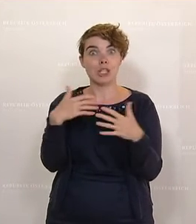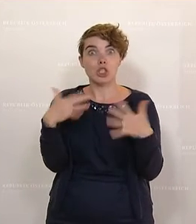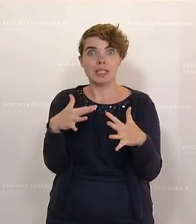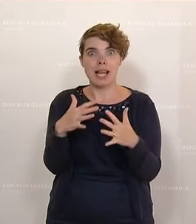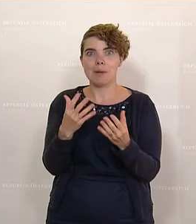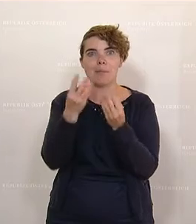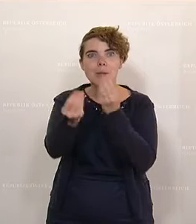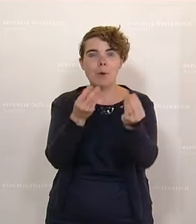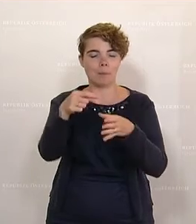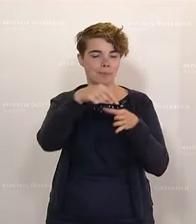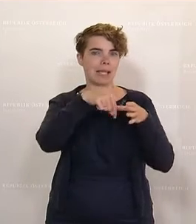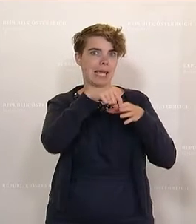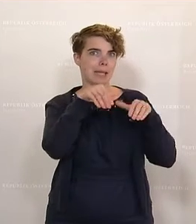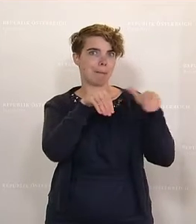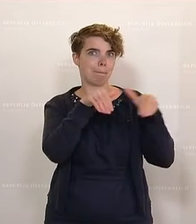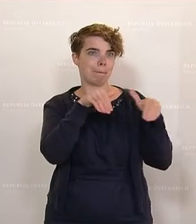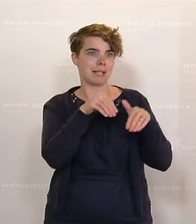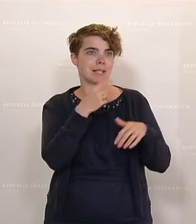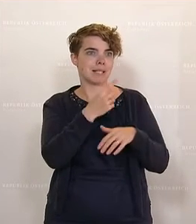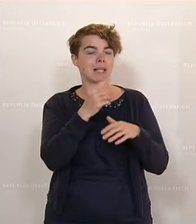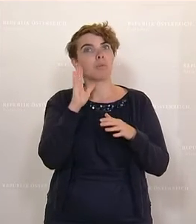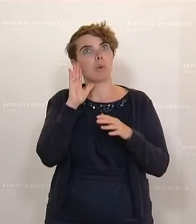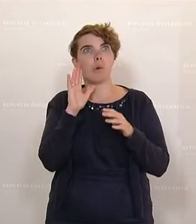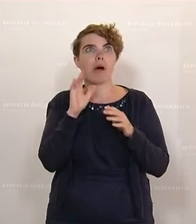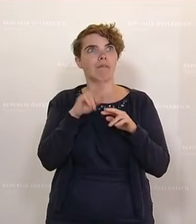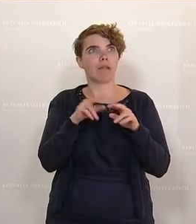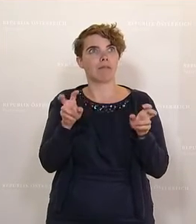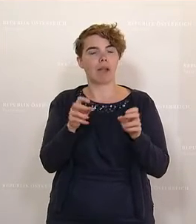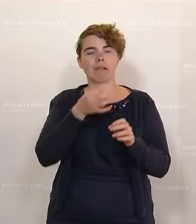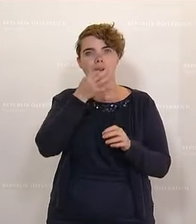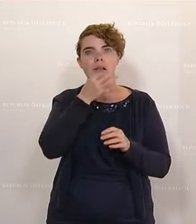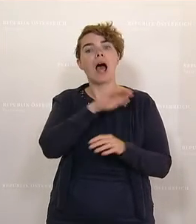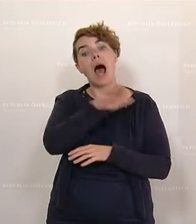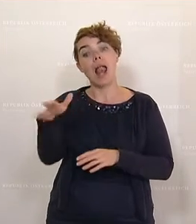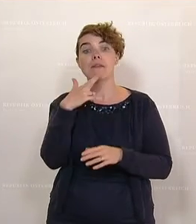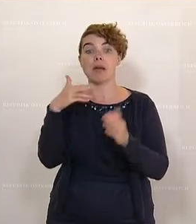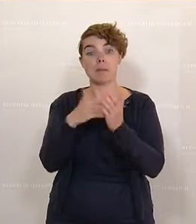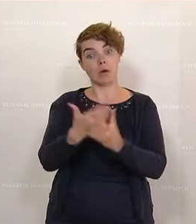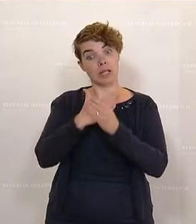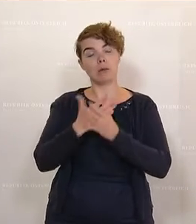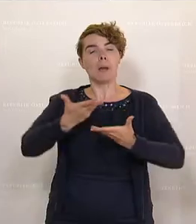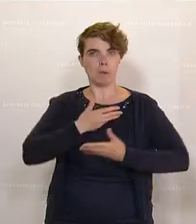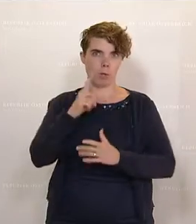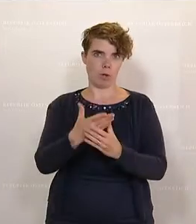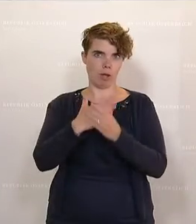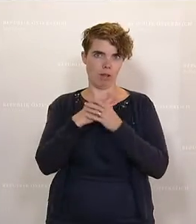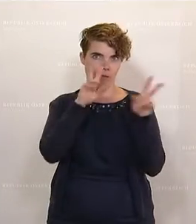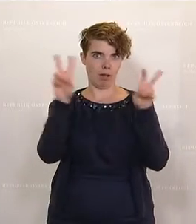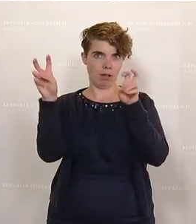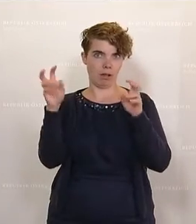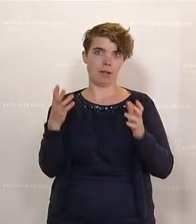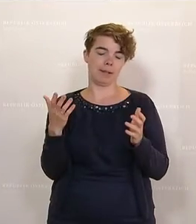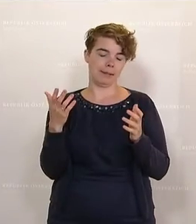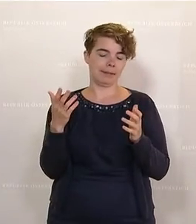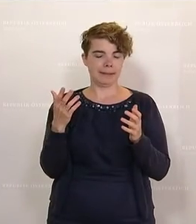Der Innenminister, den höre ich gleichzeitig in der Reden im Fernsehen, meint, alle, Hilfe brauchen, bekommen Hilfe. Jetzt kommt eine kleine